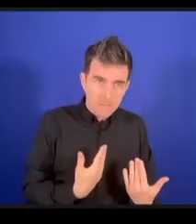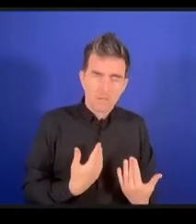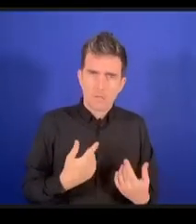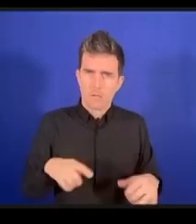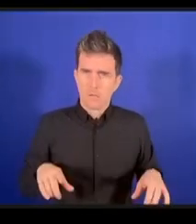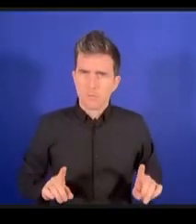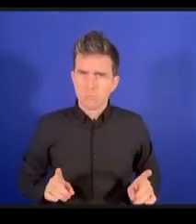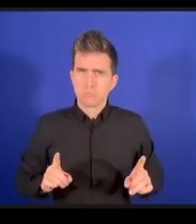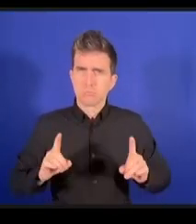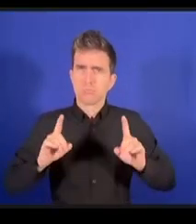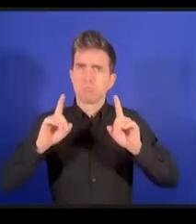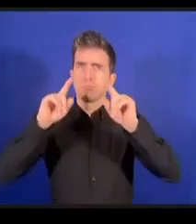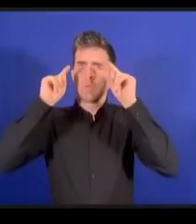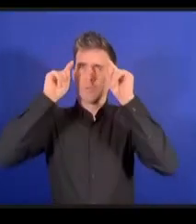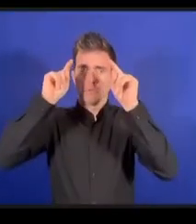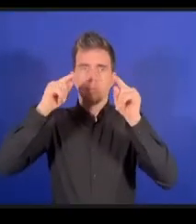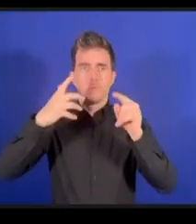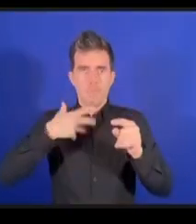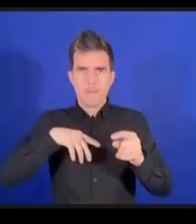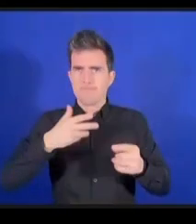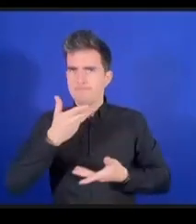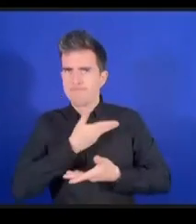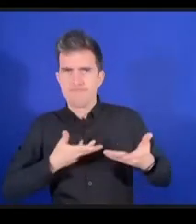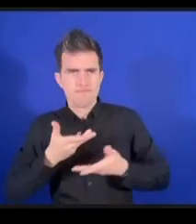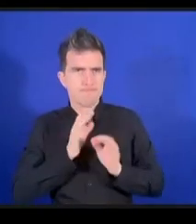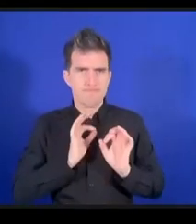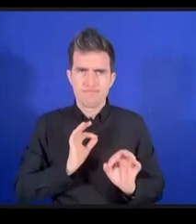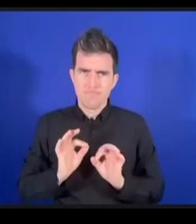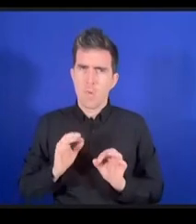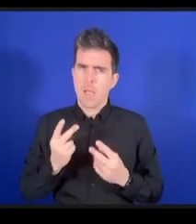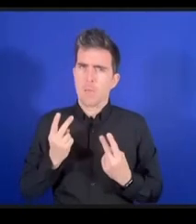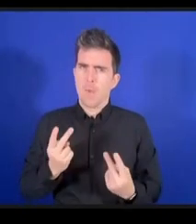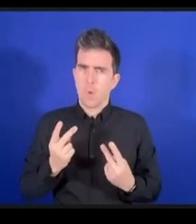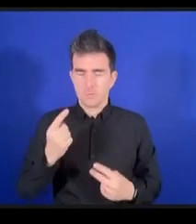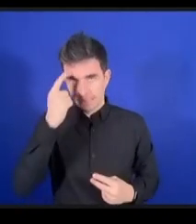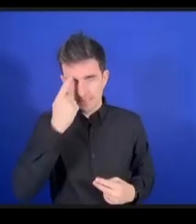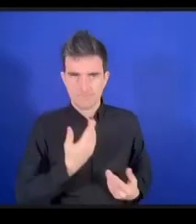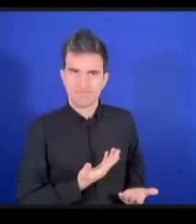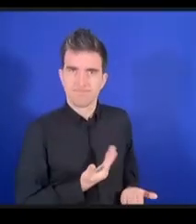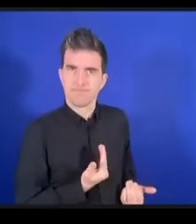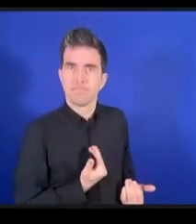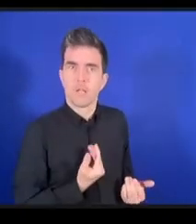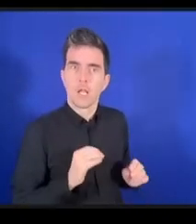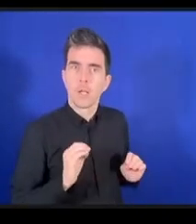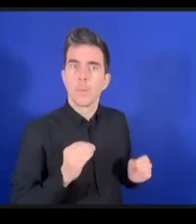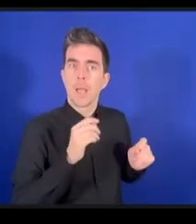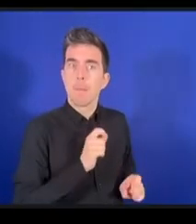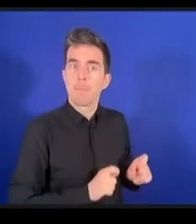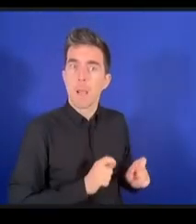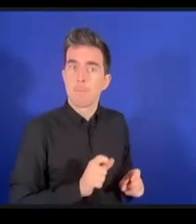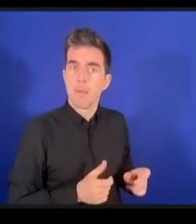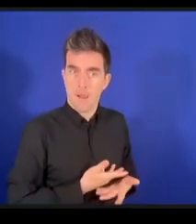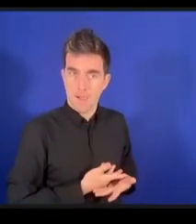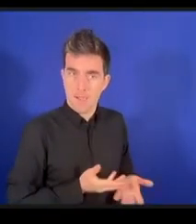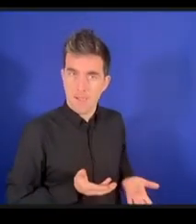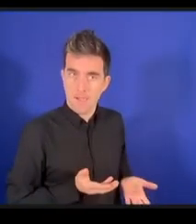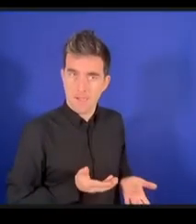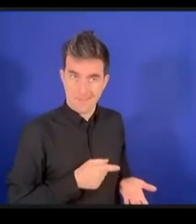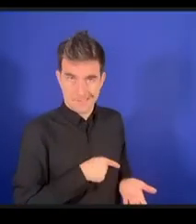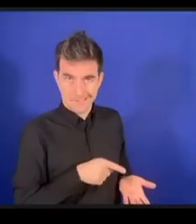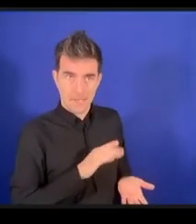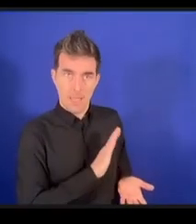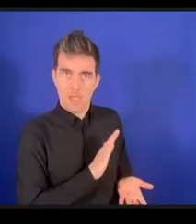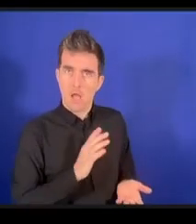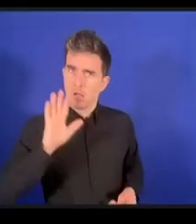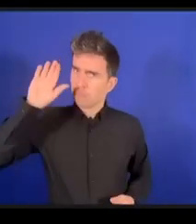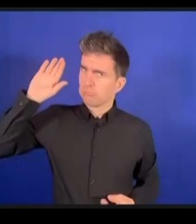c'est excessivement important de pouvoir prendre cela en compte pour le PNM et pour l'avenir de l